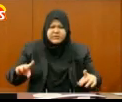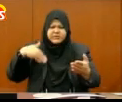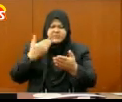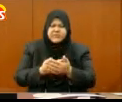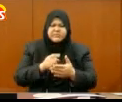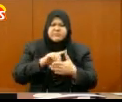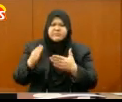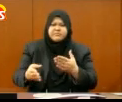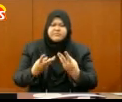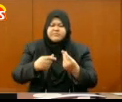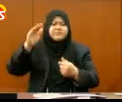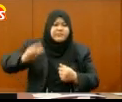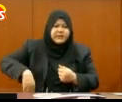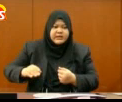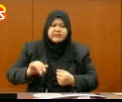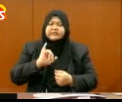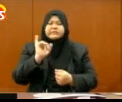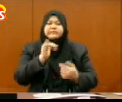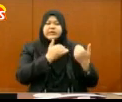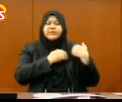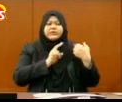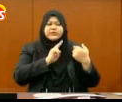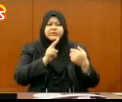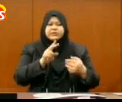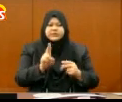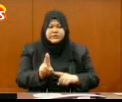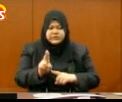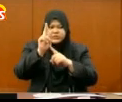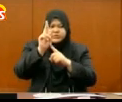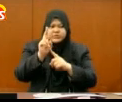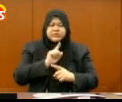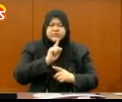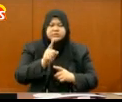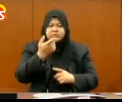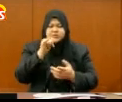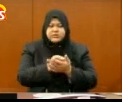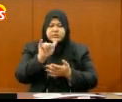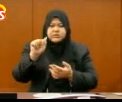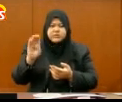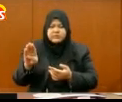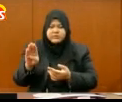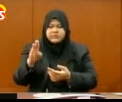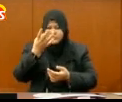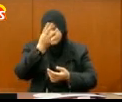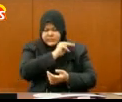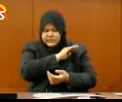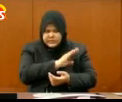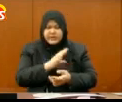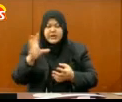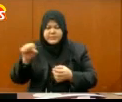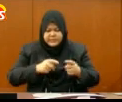Kitalah tanggungjawab kepada pemimpin semua, terutama yang beragama Islam. Kita minta Yang Mat Bomat Menteri Bersama mengambil tindakan segera